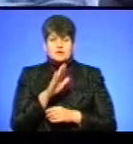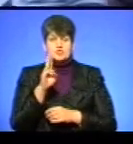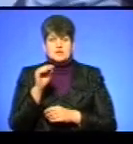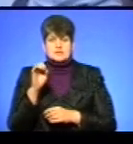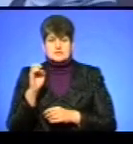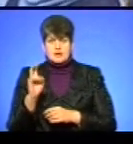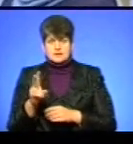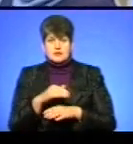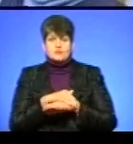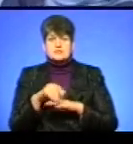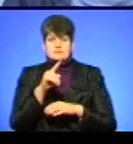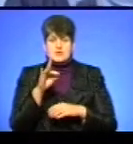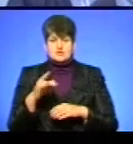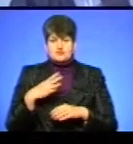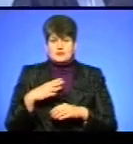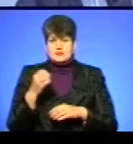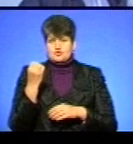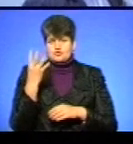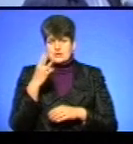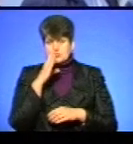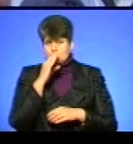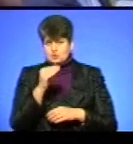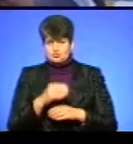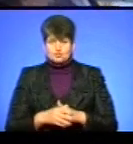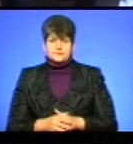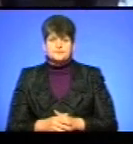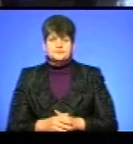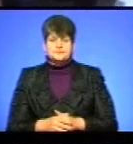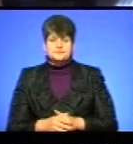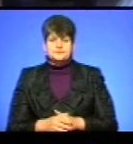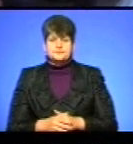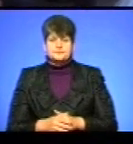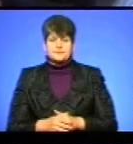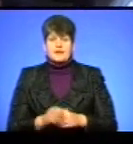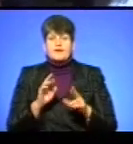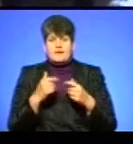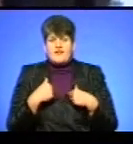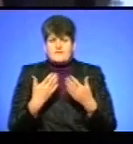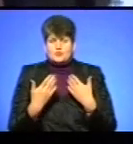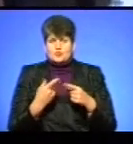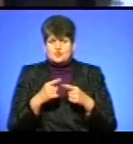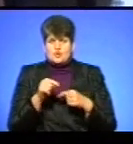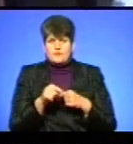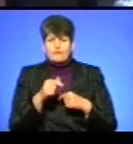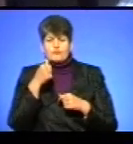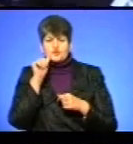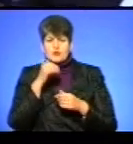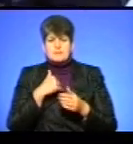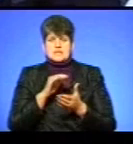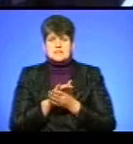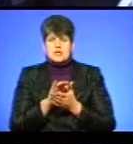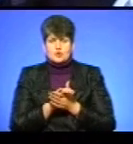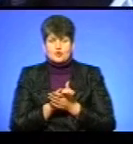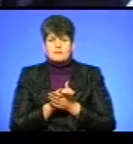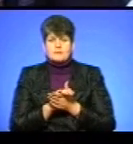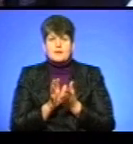на вулиці Збаразькій чекає на 14-ту маршрутку. Як я відношуся до цього? Буквально вчора мій знайомий, він